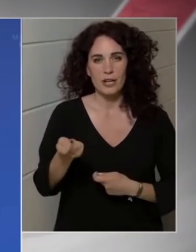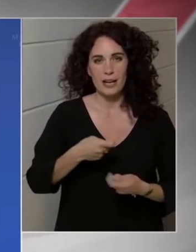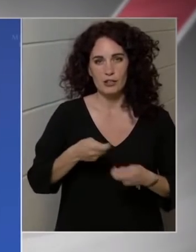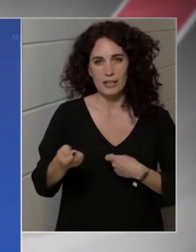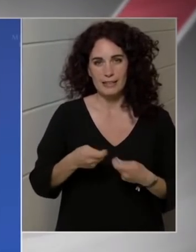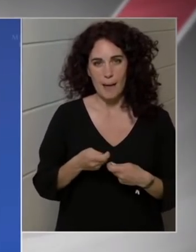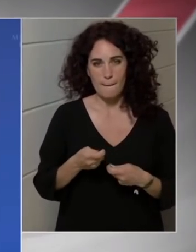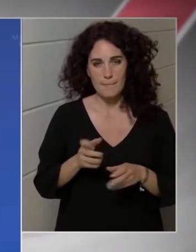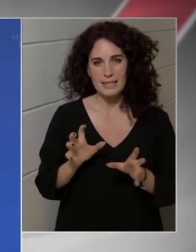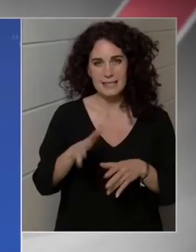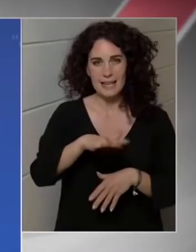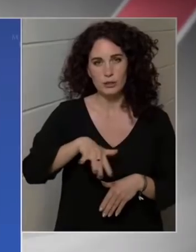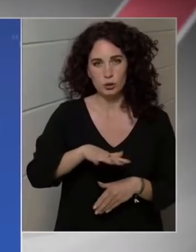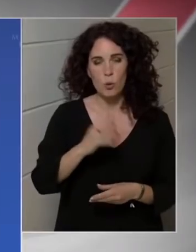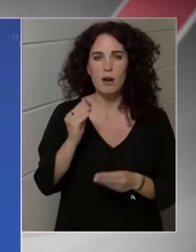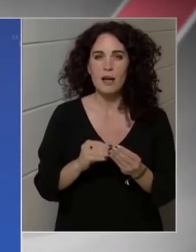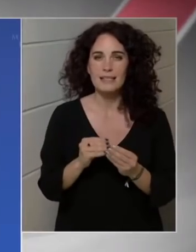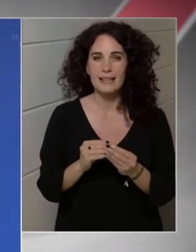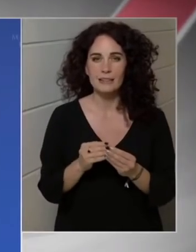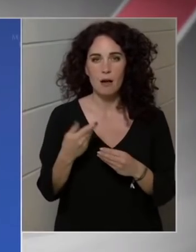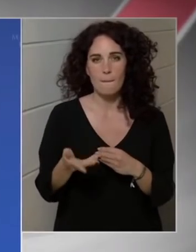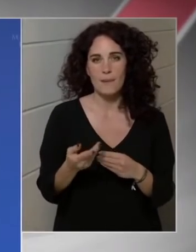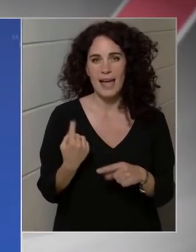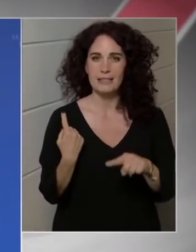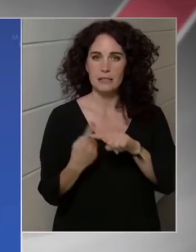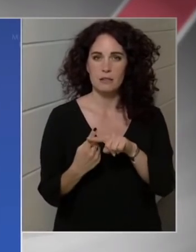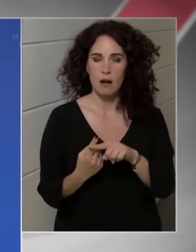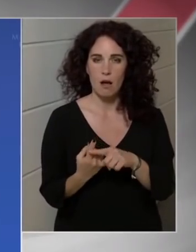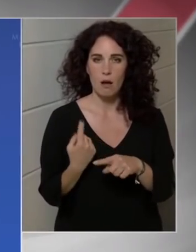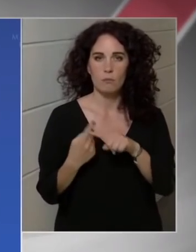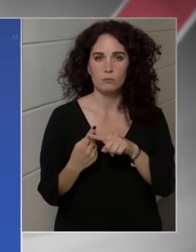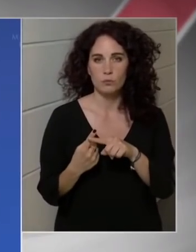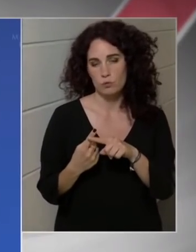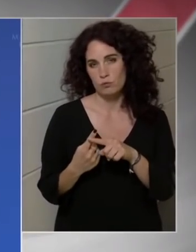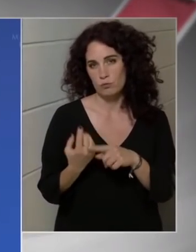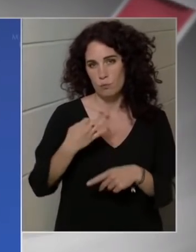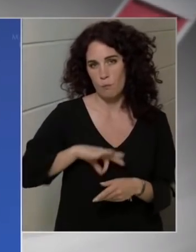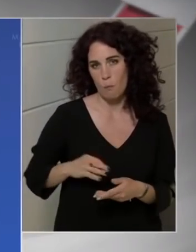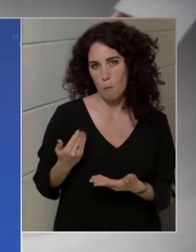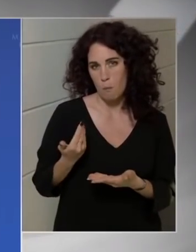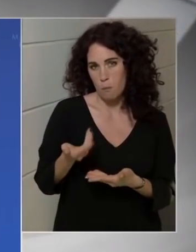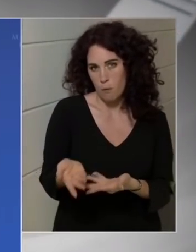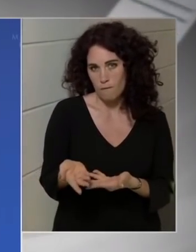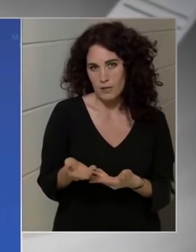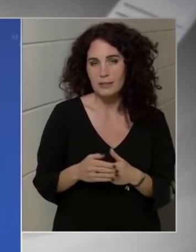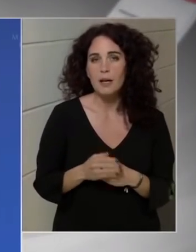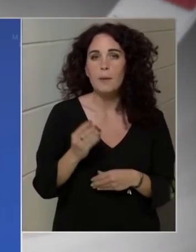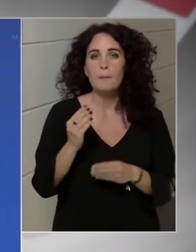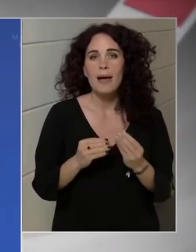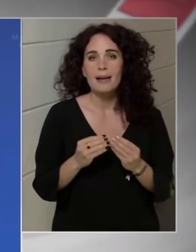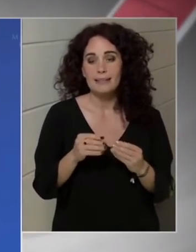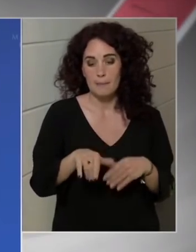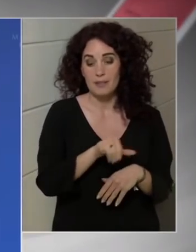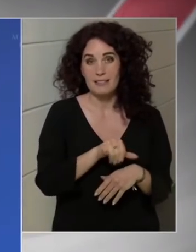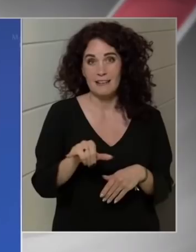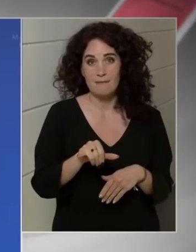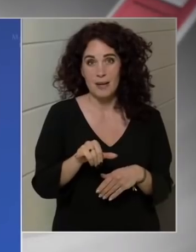ezt is megadóztatjuk. A kiskereskedelmi szektor, mint a negyedik szektor,